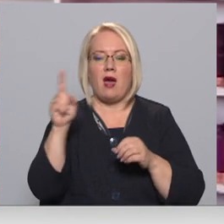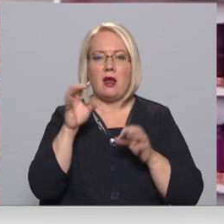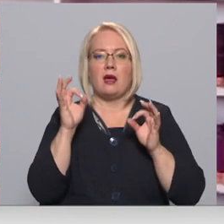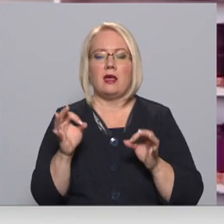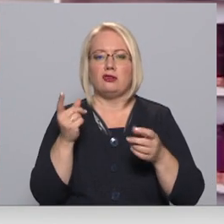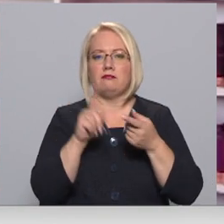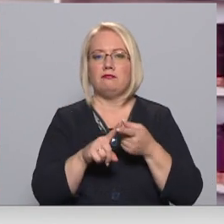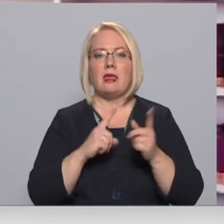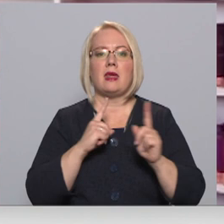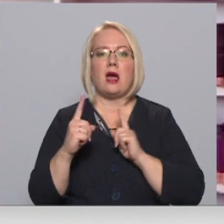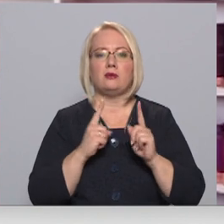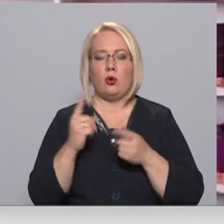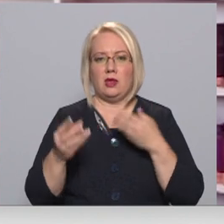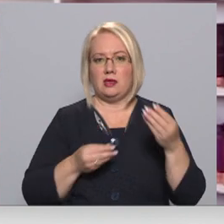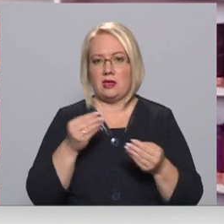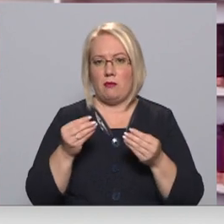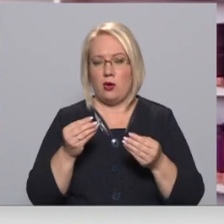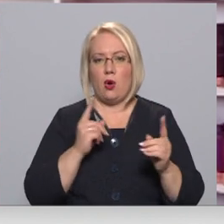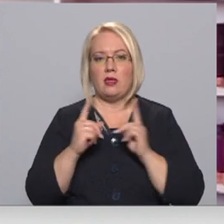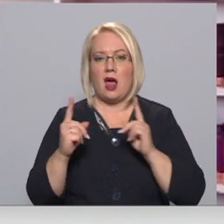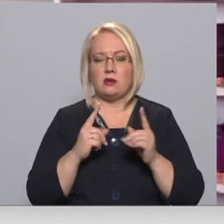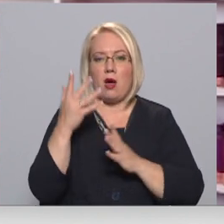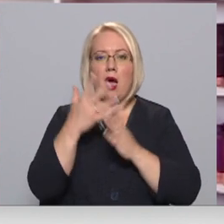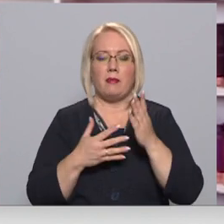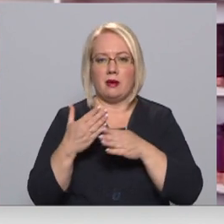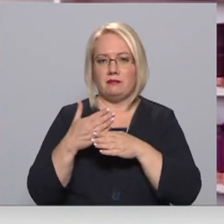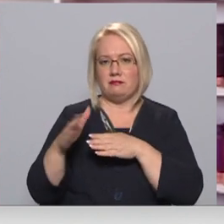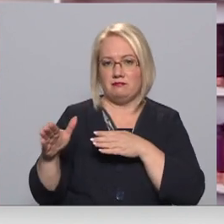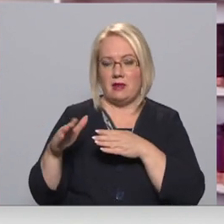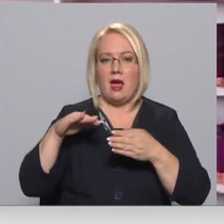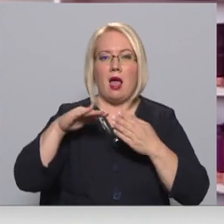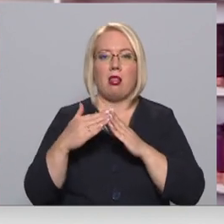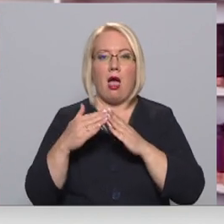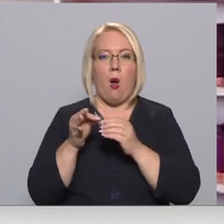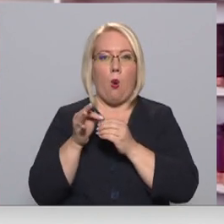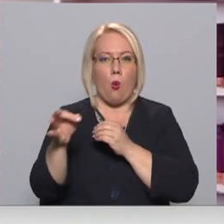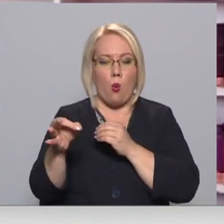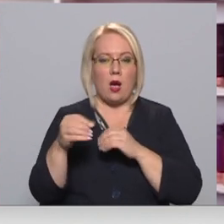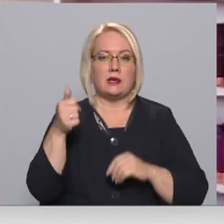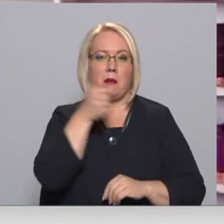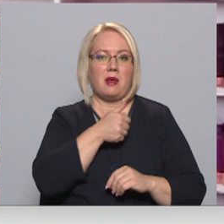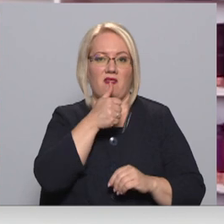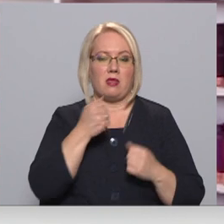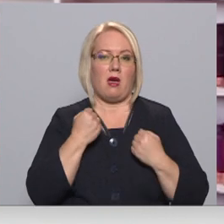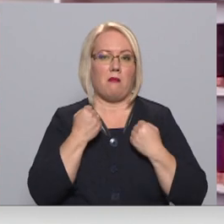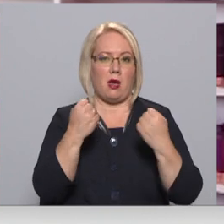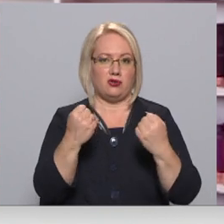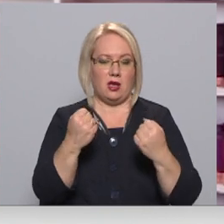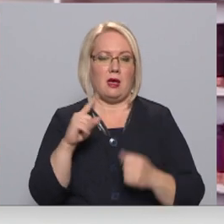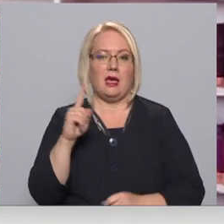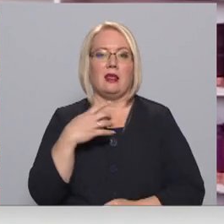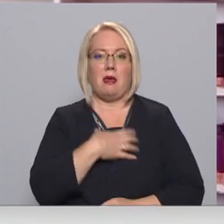izdevumiem, jo transports ir rēķināts mazliet atšķirīgi. Laukos ir rēķināts, ka privātais transports būtībā ir